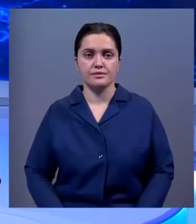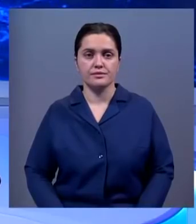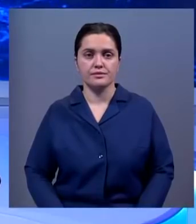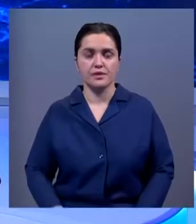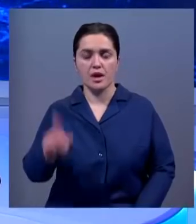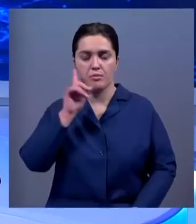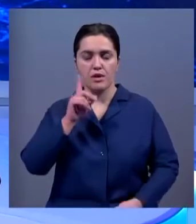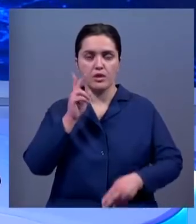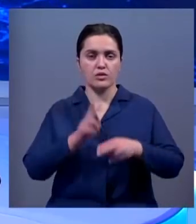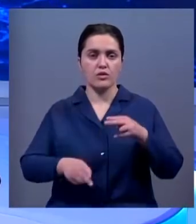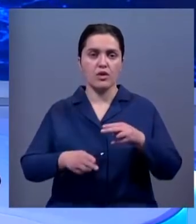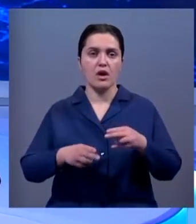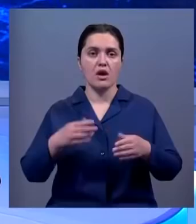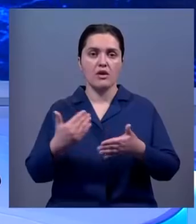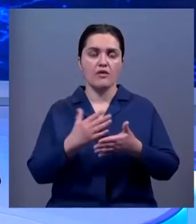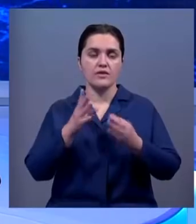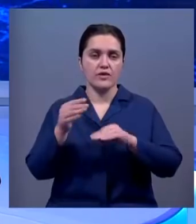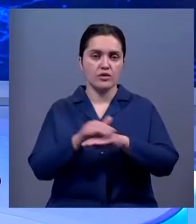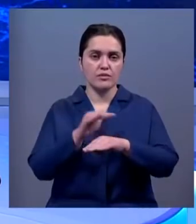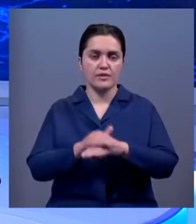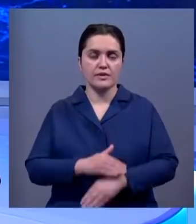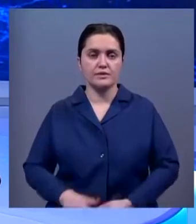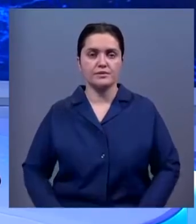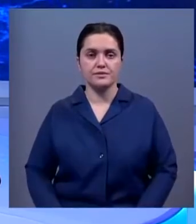На этом мы и закончим. Оставайтесь с нами. До скорого.